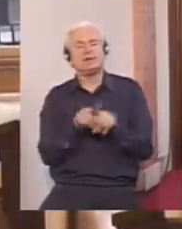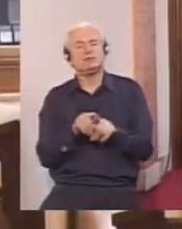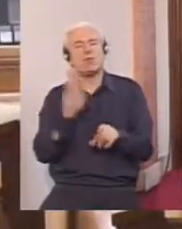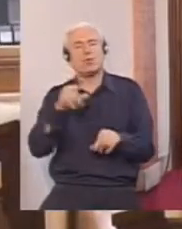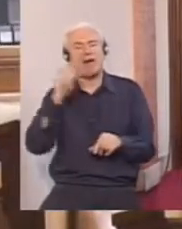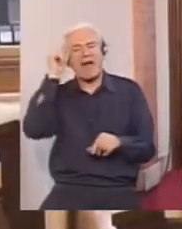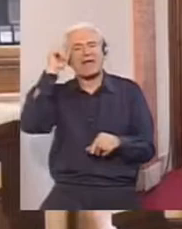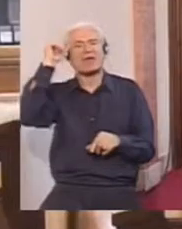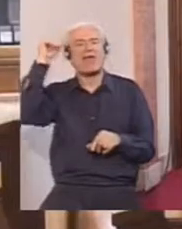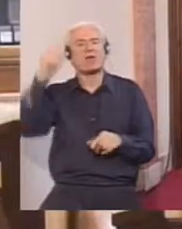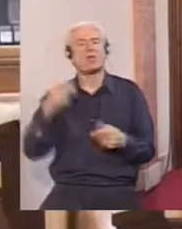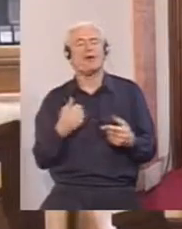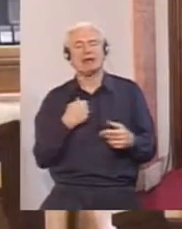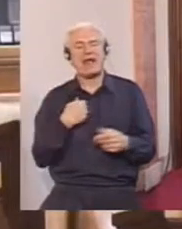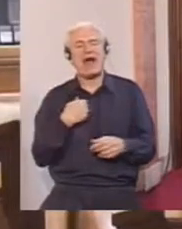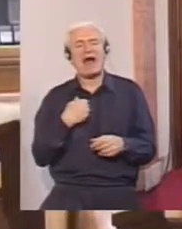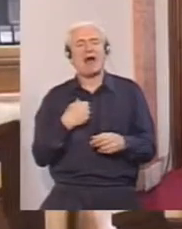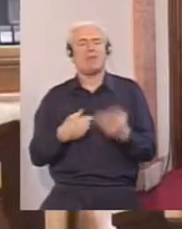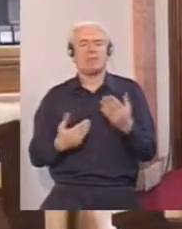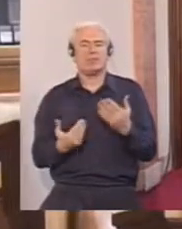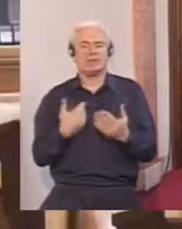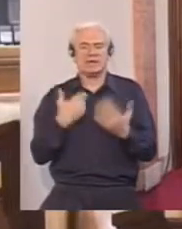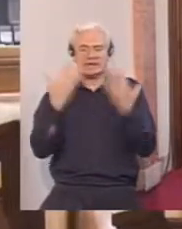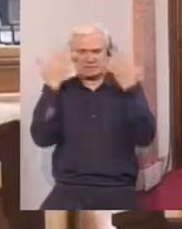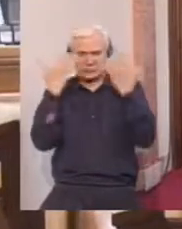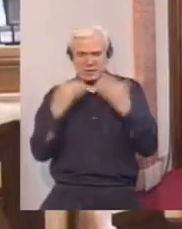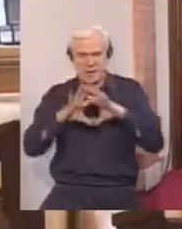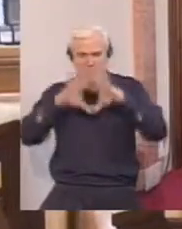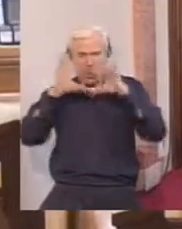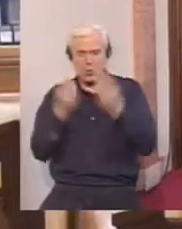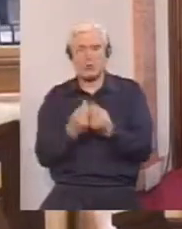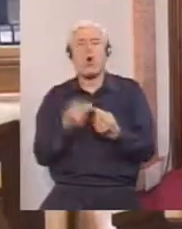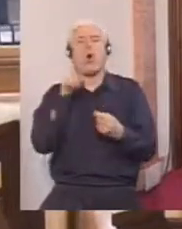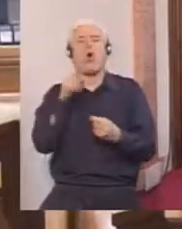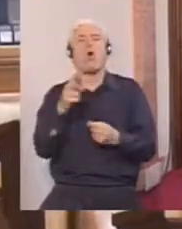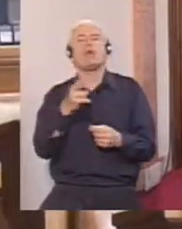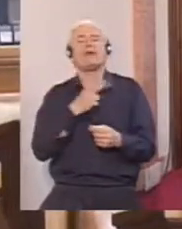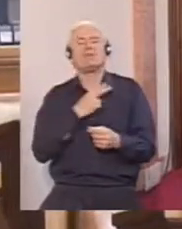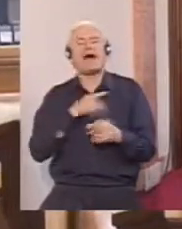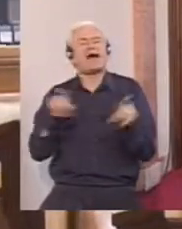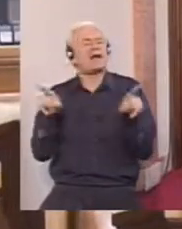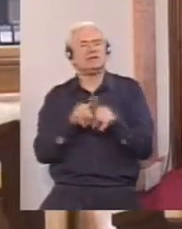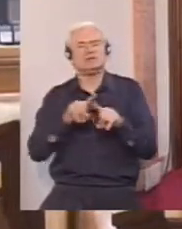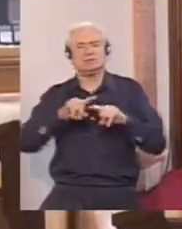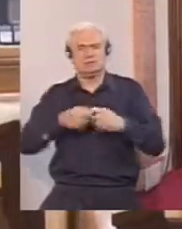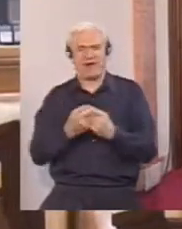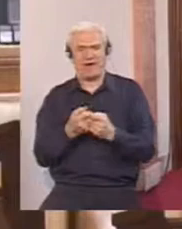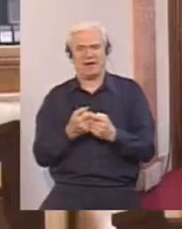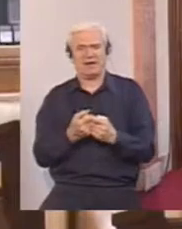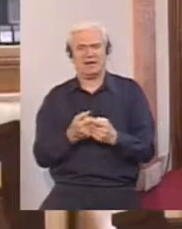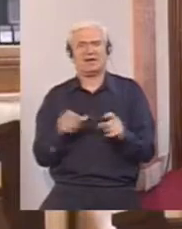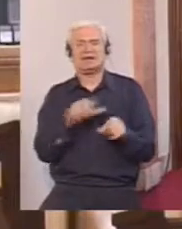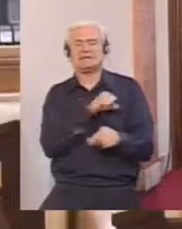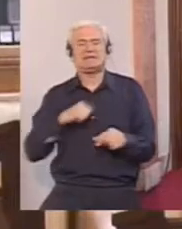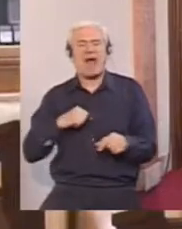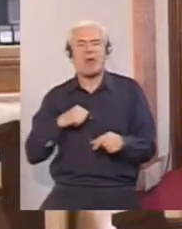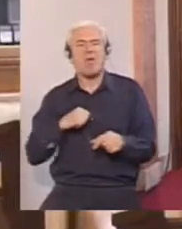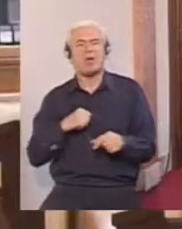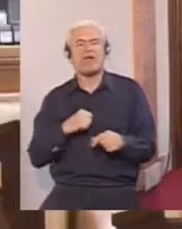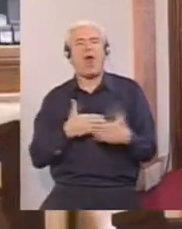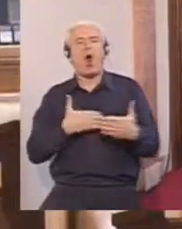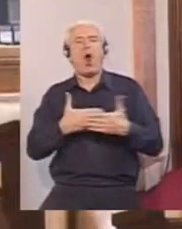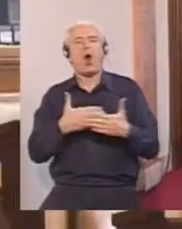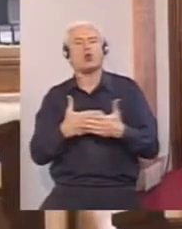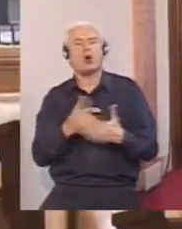ideju. Dakle, vršim rekapitulaciju. On u sebi sadrži istu stvar. Samo je paritet